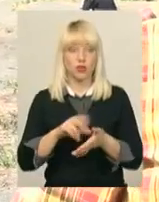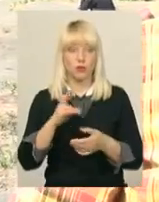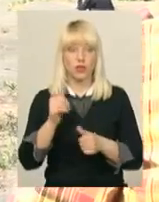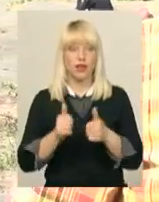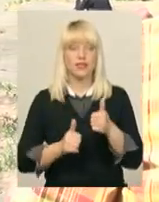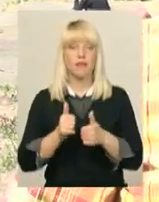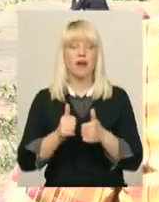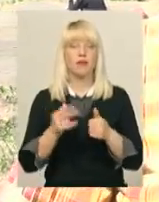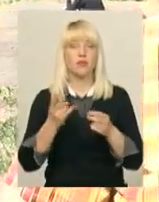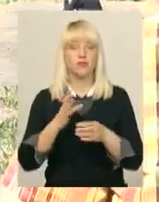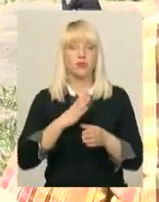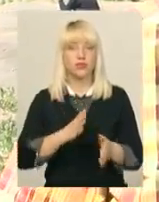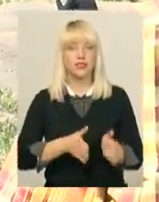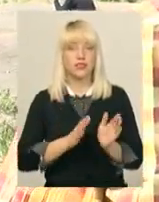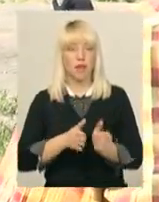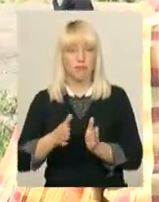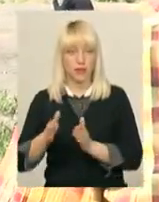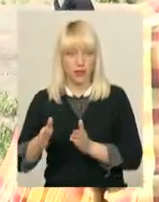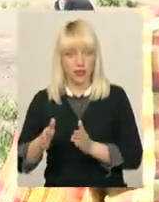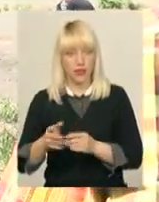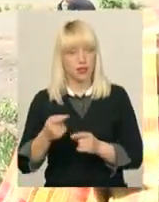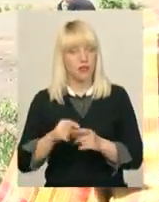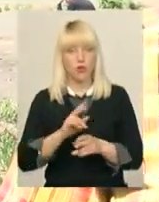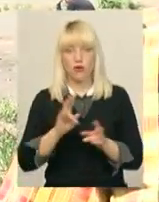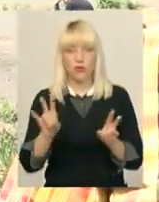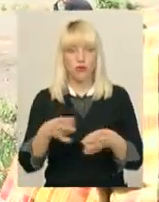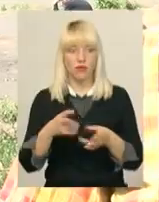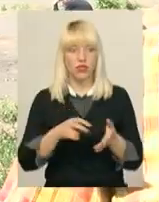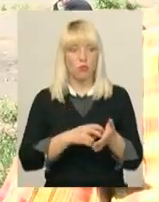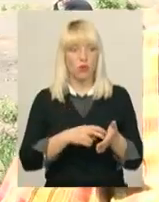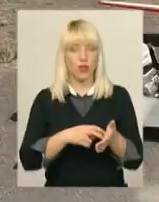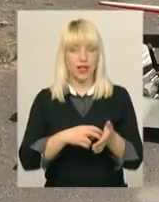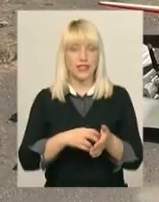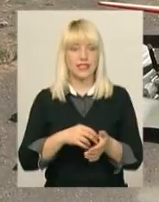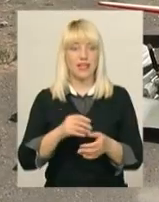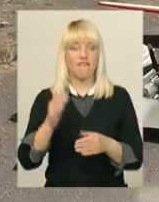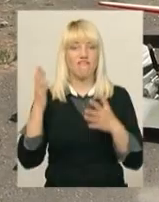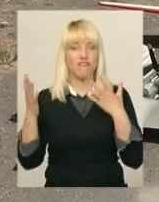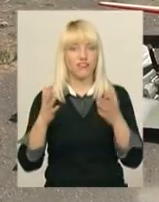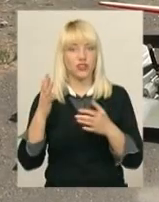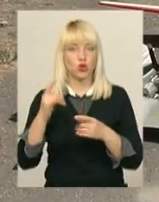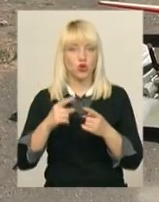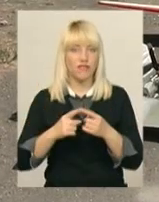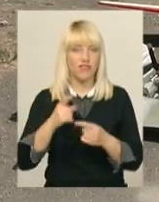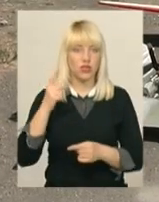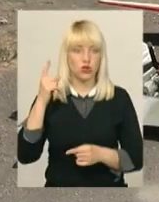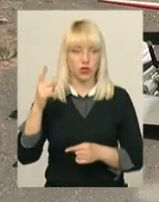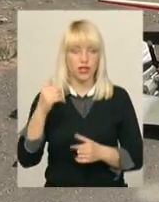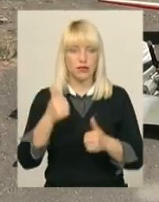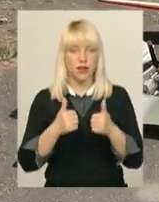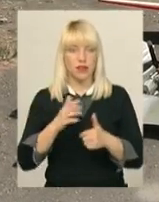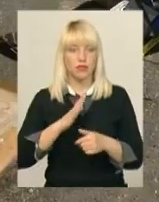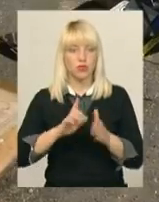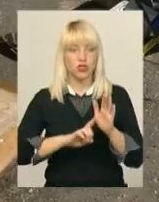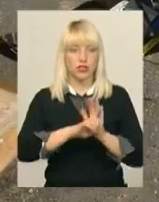стабільний політ, повинен не боятися вітру, не повинен боятися висоти. Змагання розпочалися сьогодні вранці та тривали до